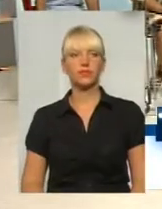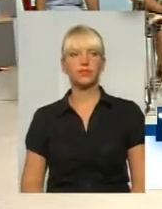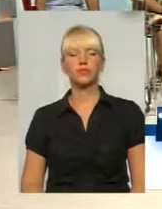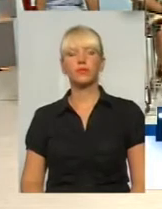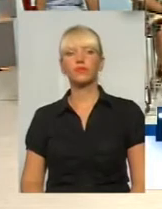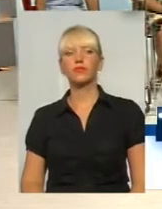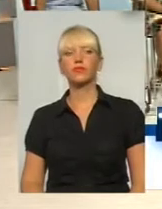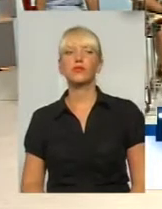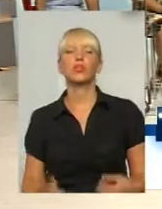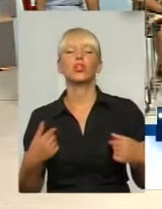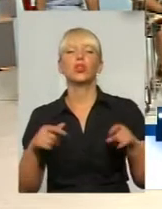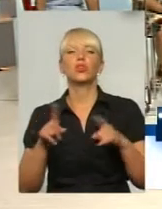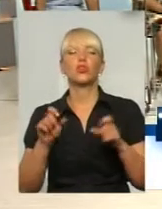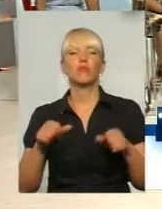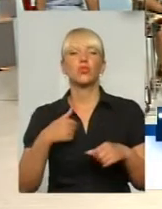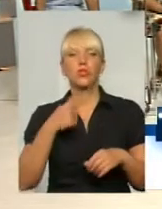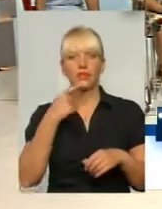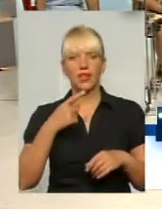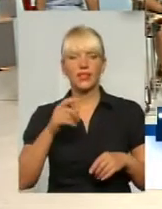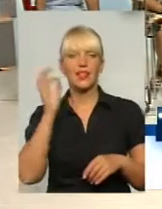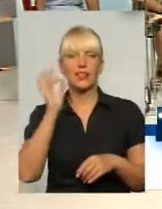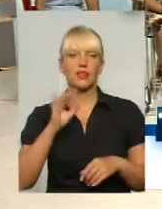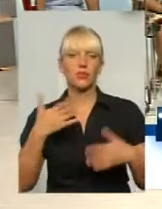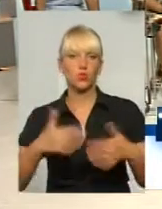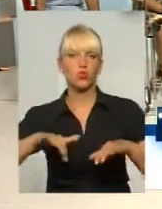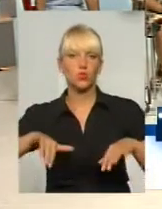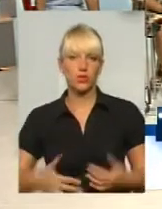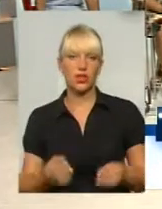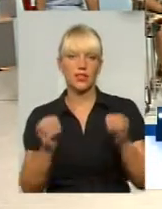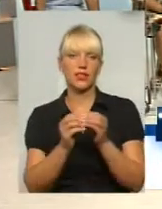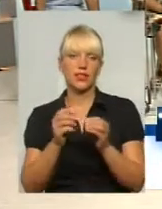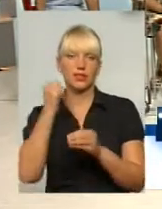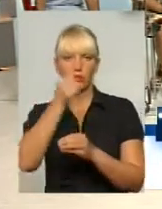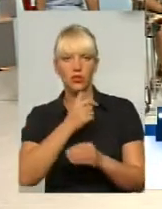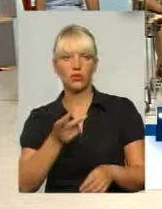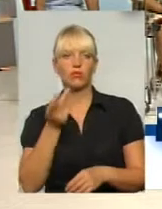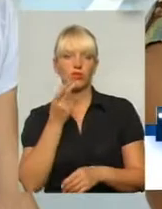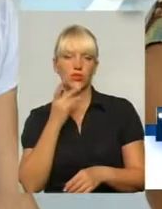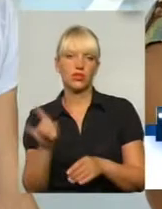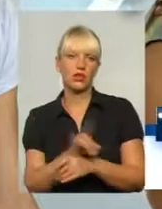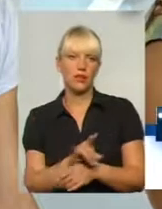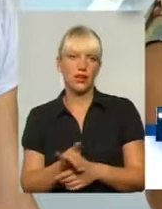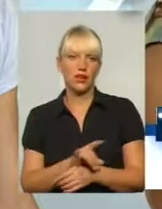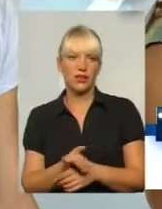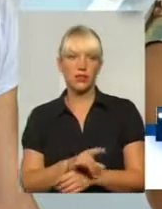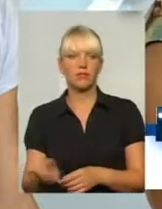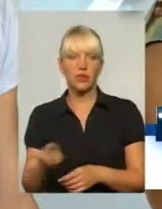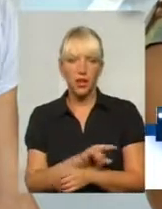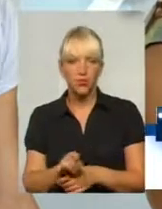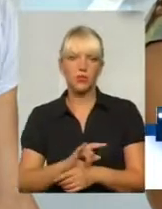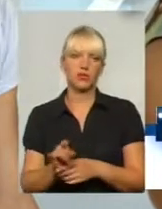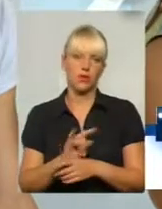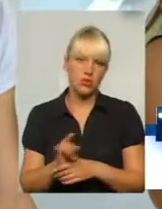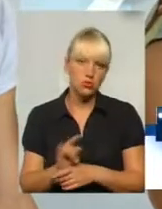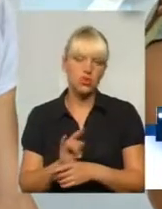Ну що я можу сказати? Просто німці устали. 10 років і постійно брехнів, розумієте? Брешуть, брешуть,